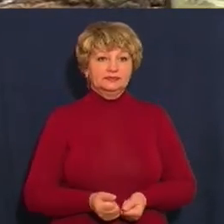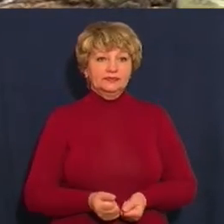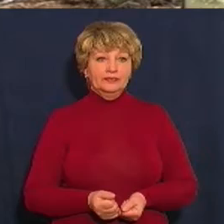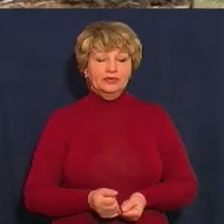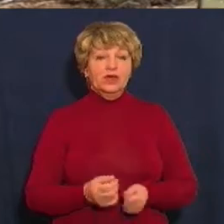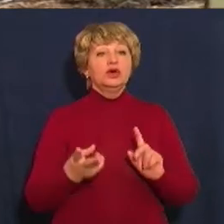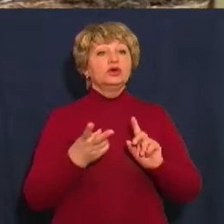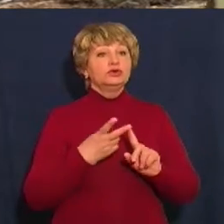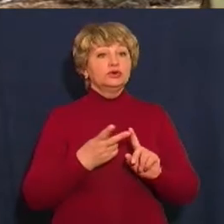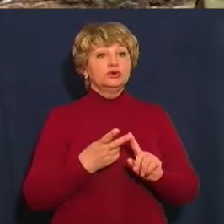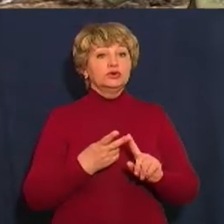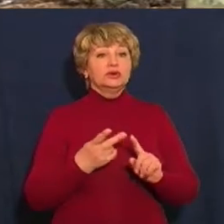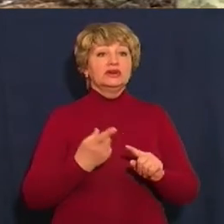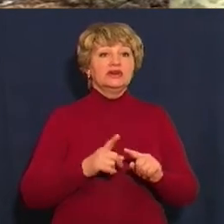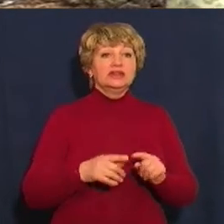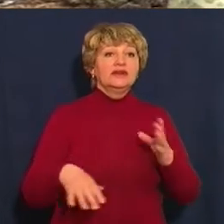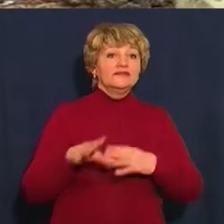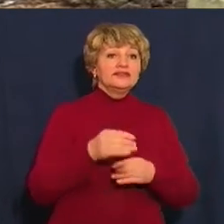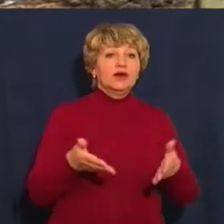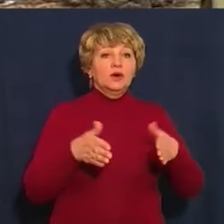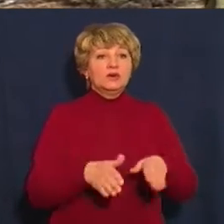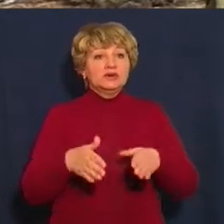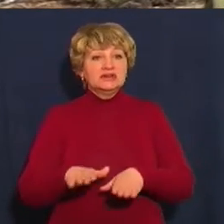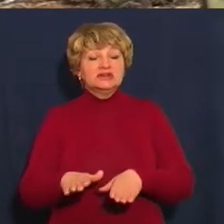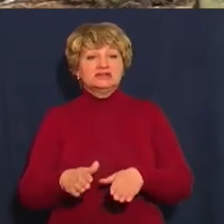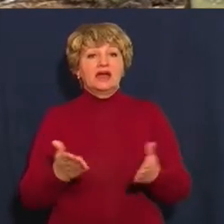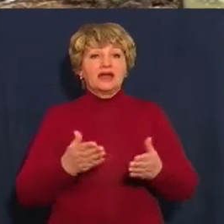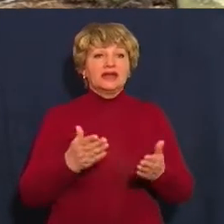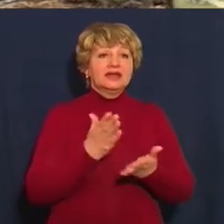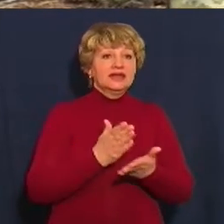По-друге, це все старостепенно, все стильні. Відкасательні рани.